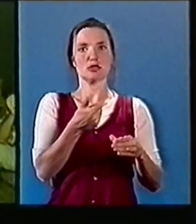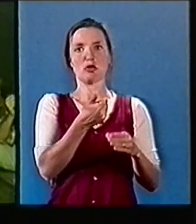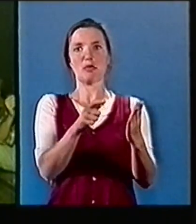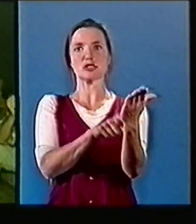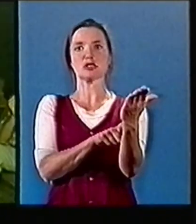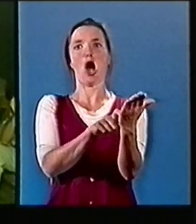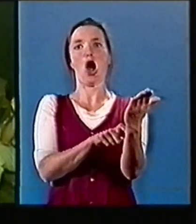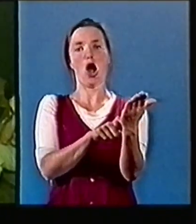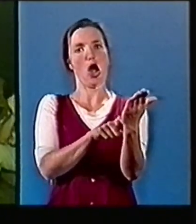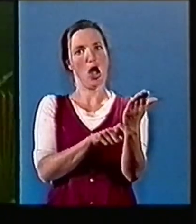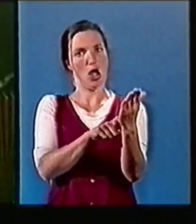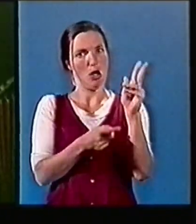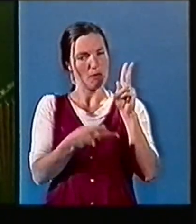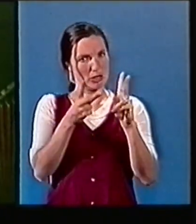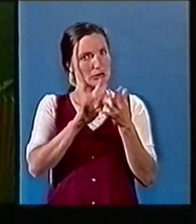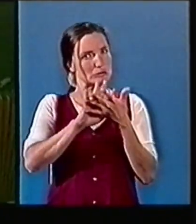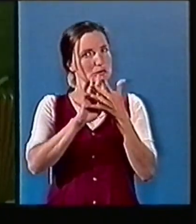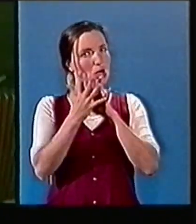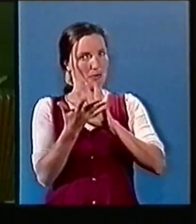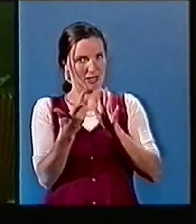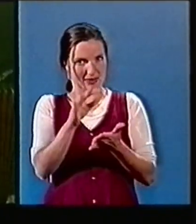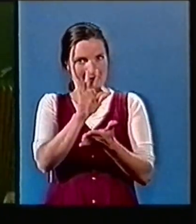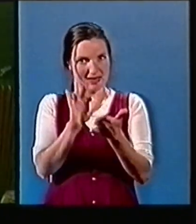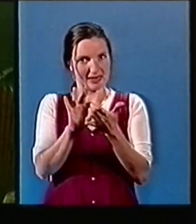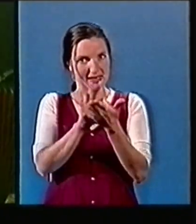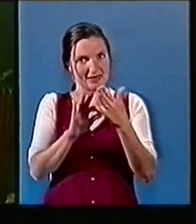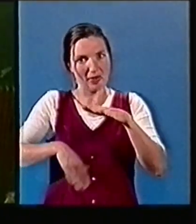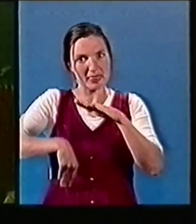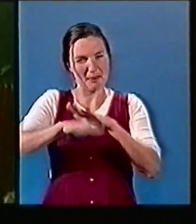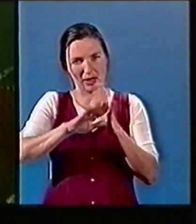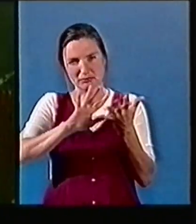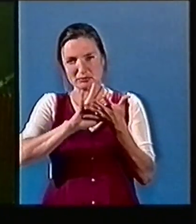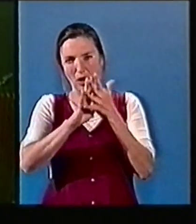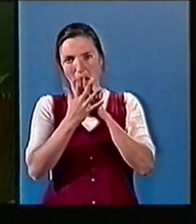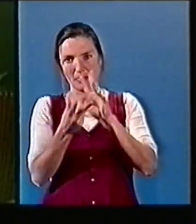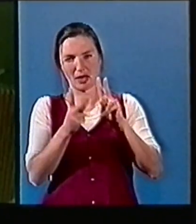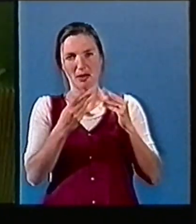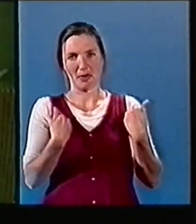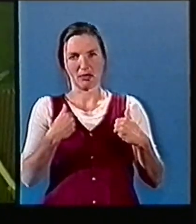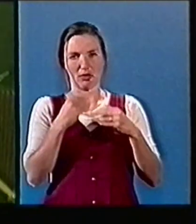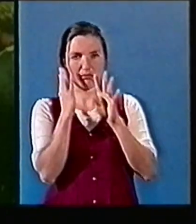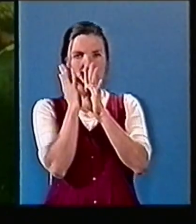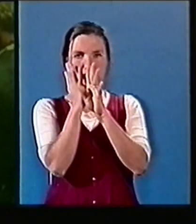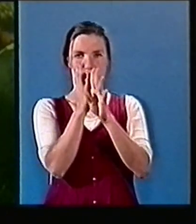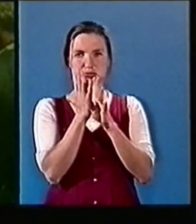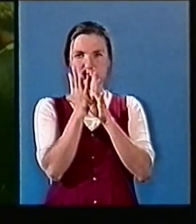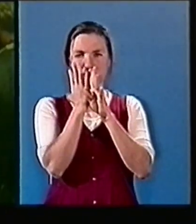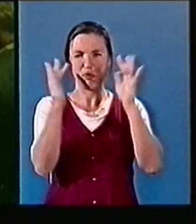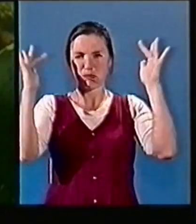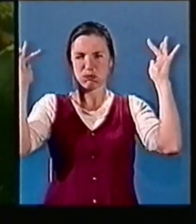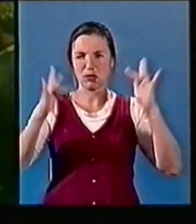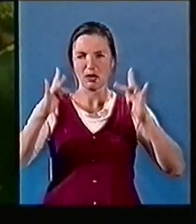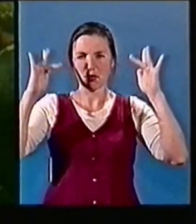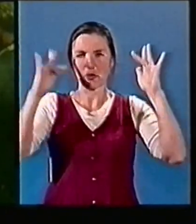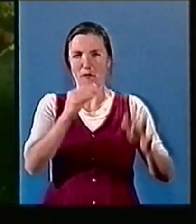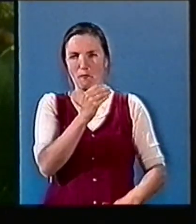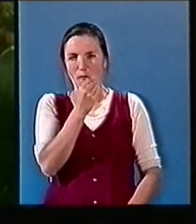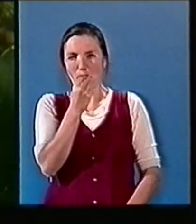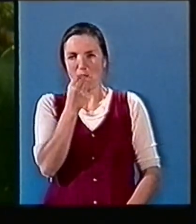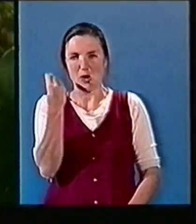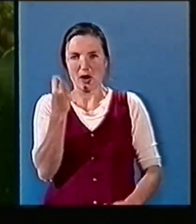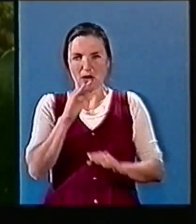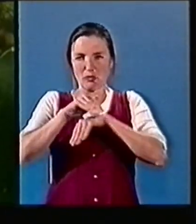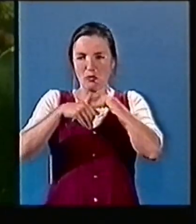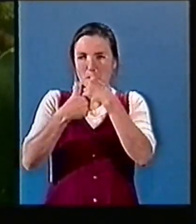Déterminé à voter à tout prix dans la ville de Drar. Ces électeurs attendent sous une puits glacée. Ils ont passé la nuit dans des